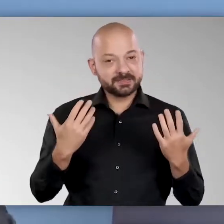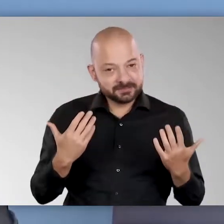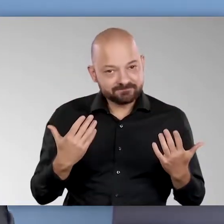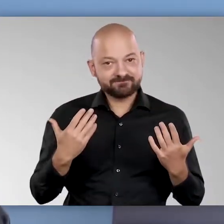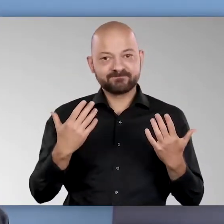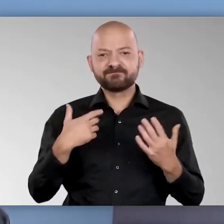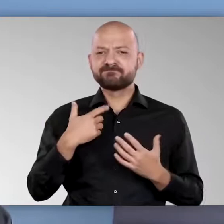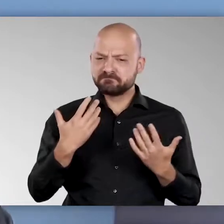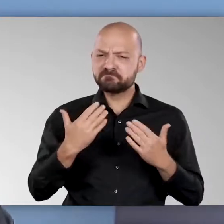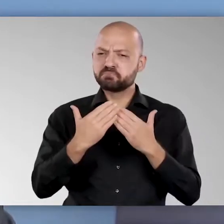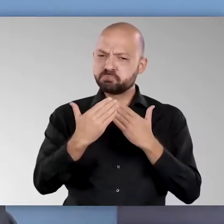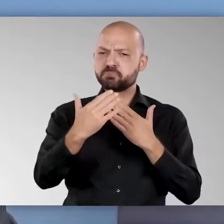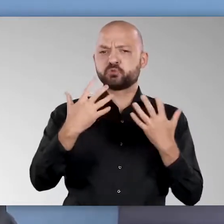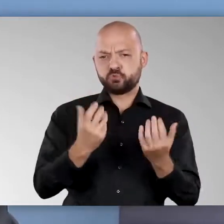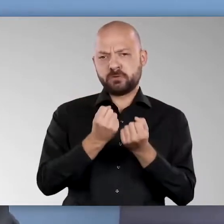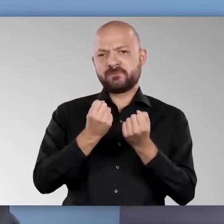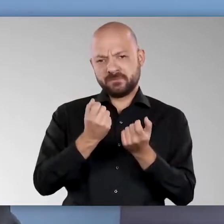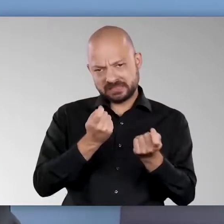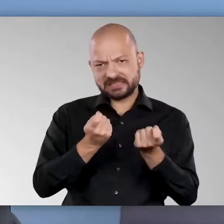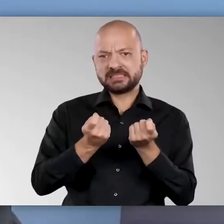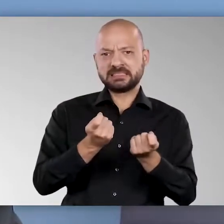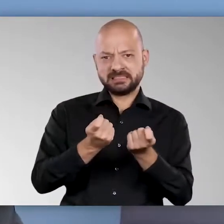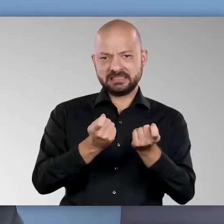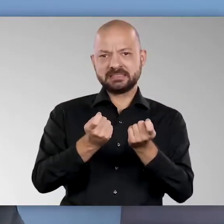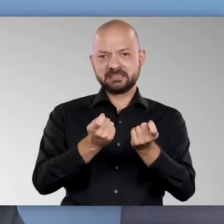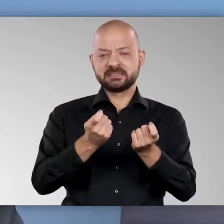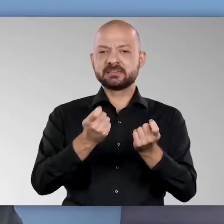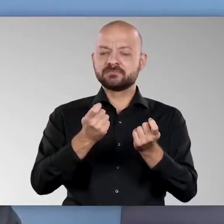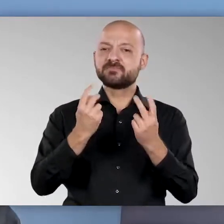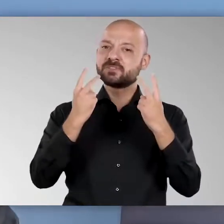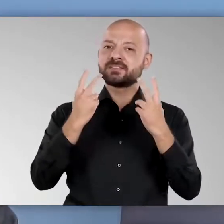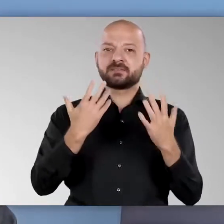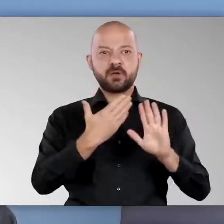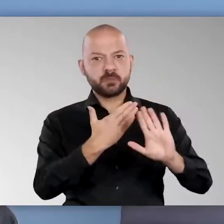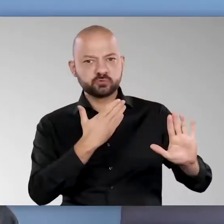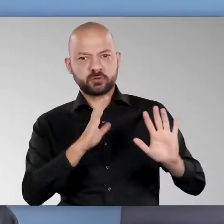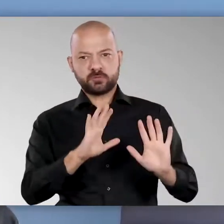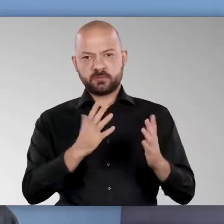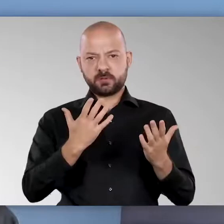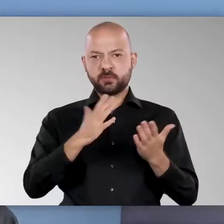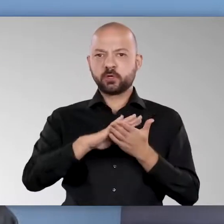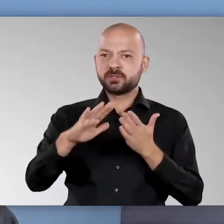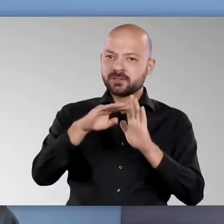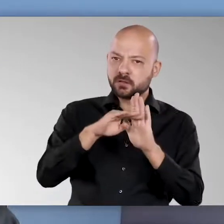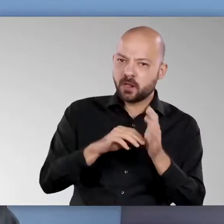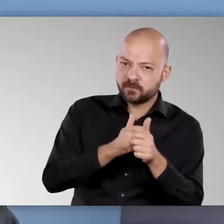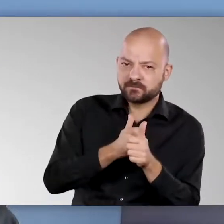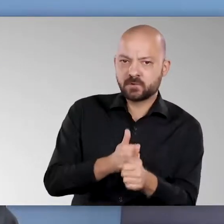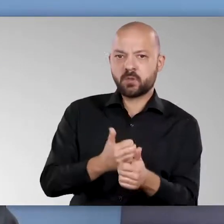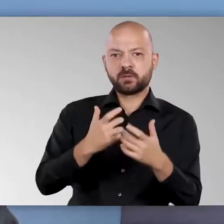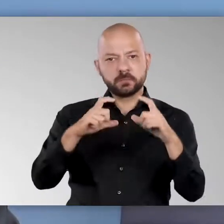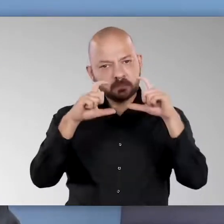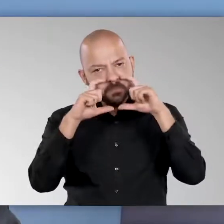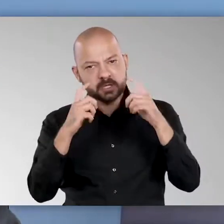Insofern will ich sagen, damit wir im Herbst gut durch die Pandemie kommen, ist es erforderlich, Abstand zu halten,